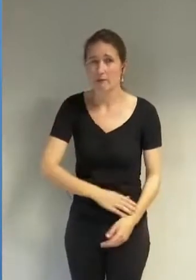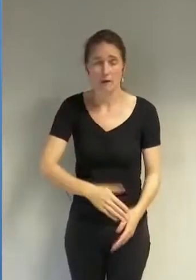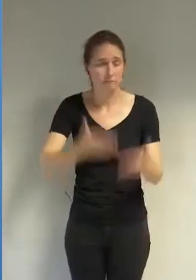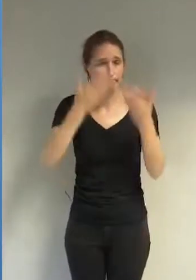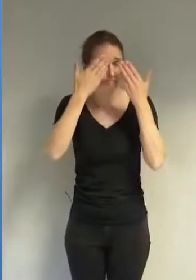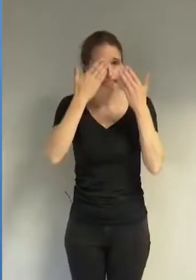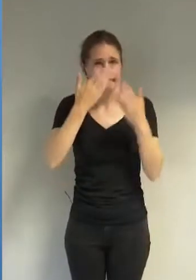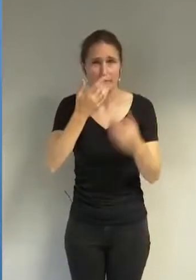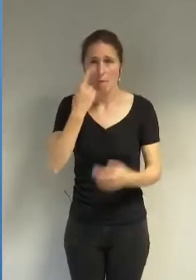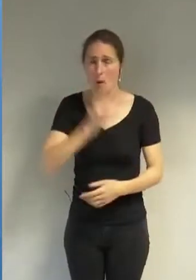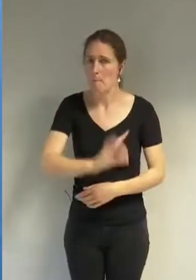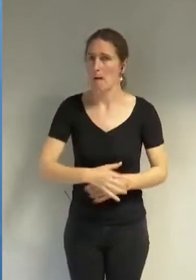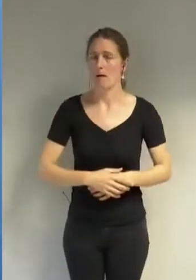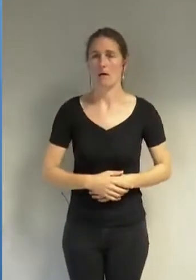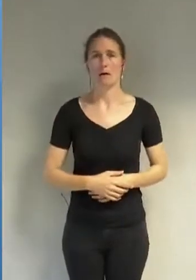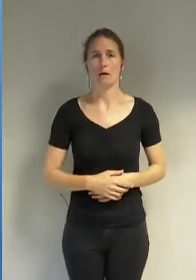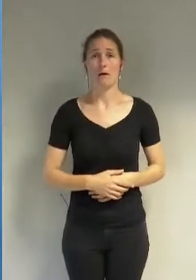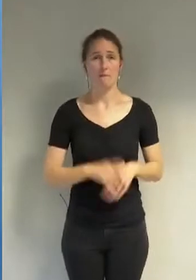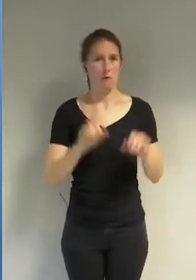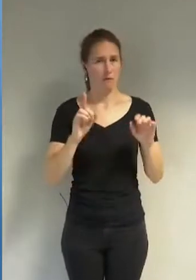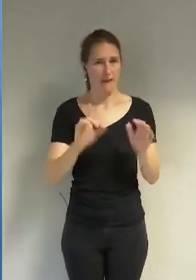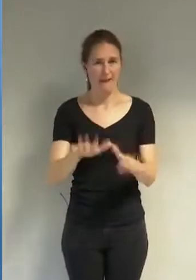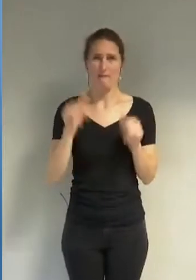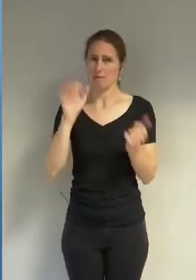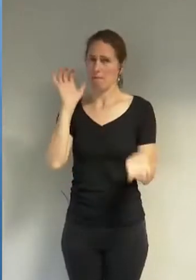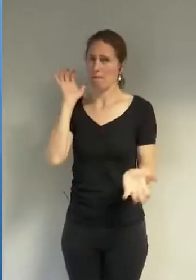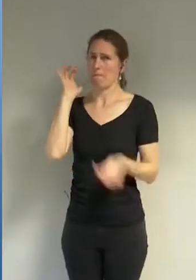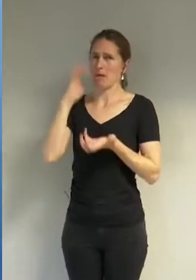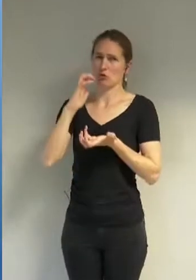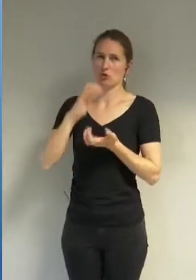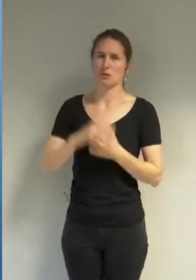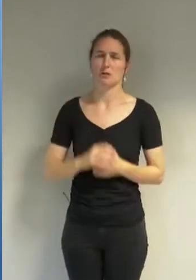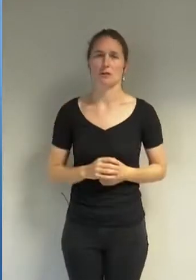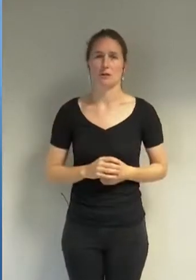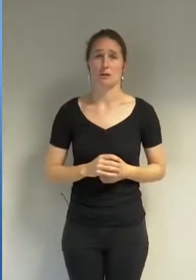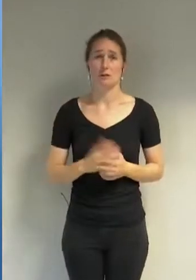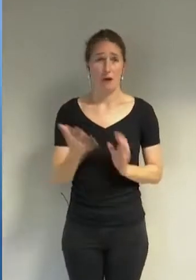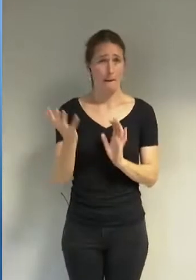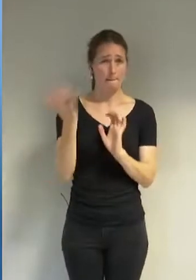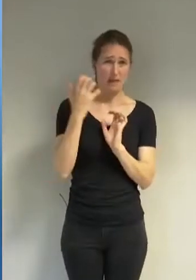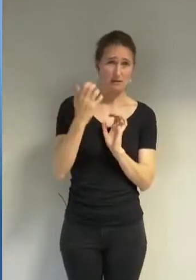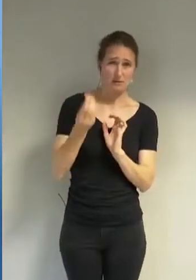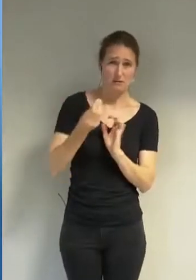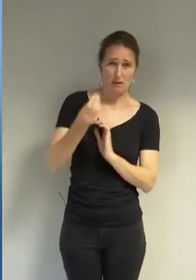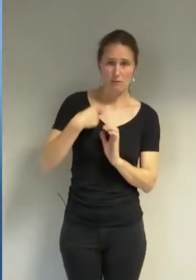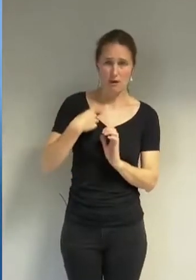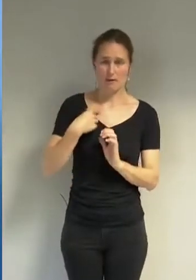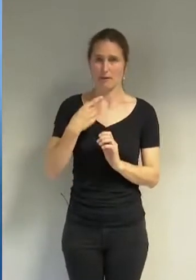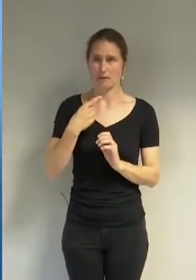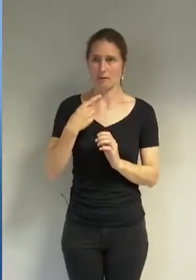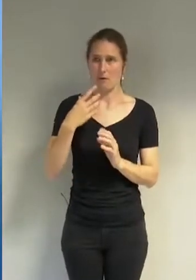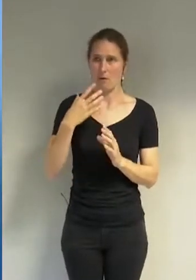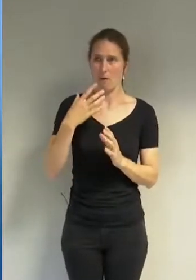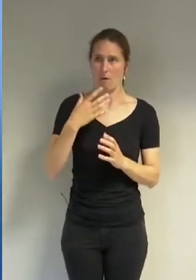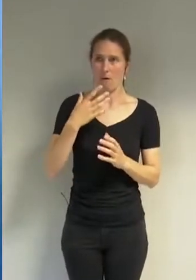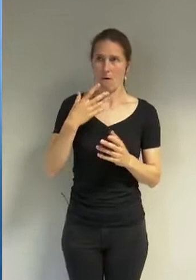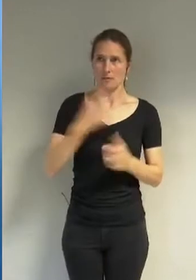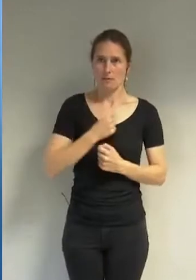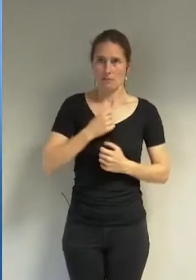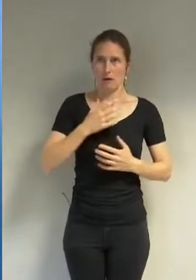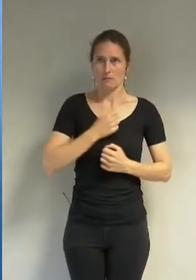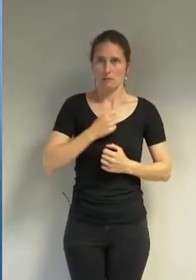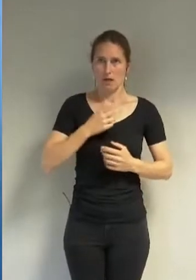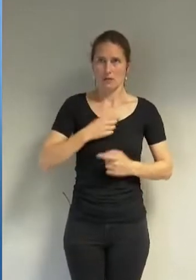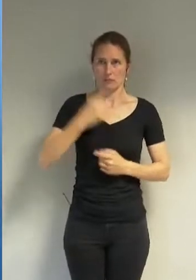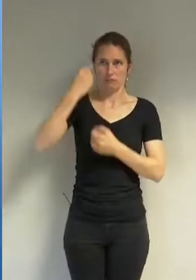Il nous faut refuser ce piège tendu qui ouvre la porte à d'autres renoncements, à la division et à la